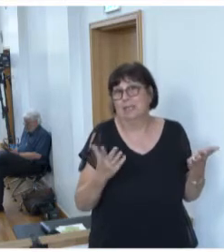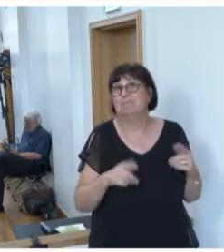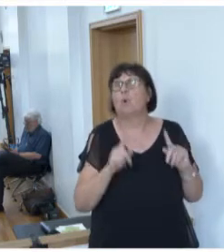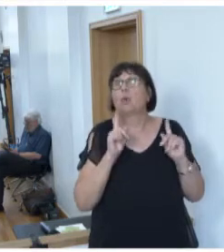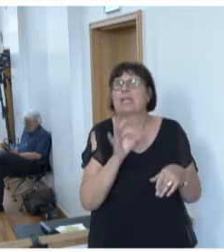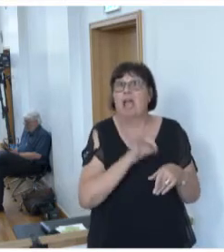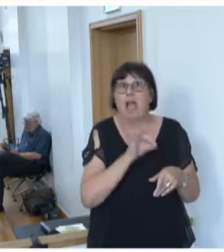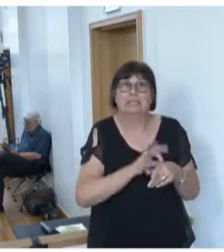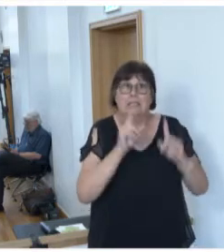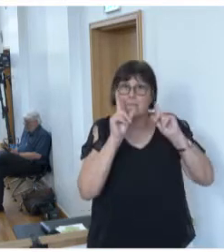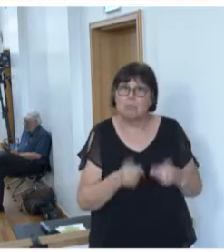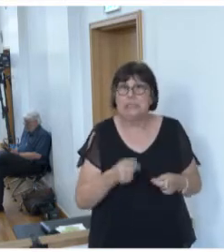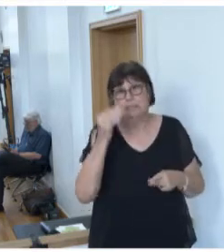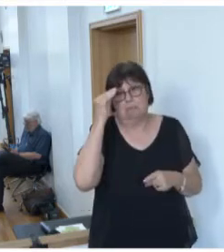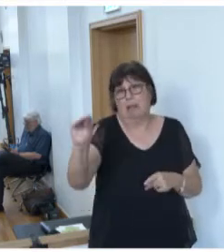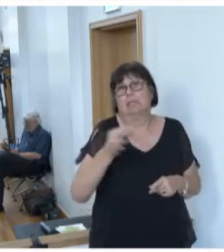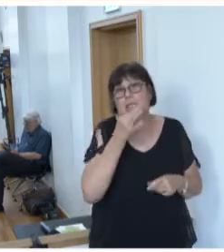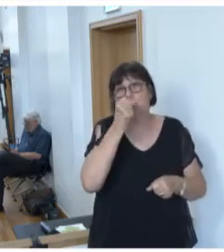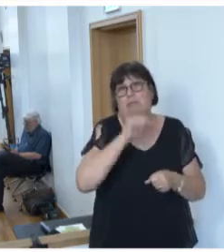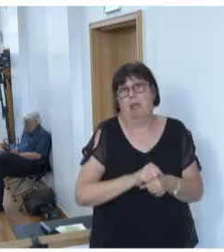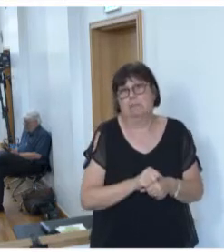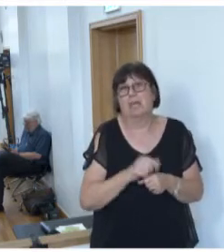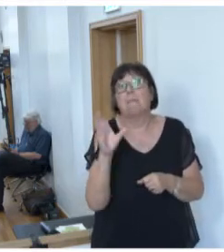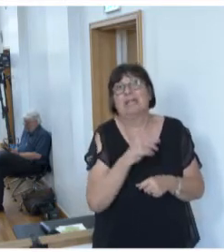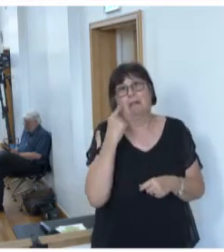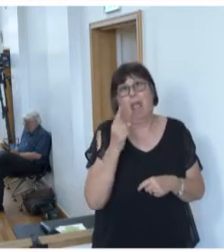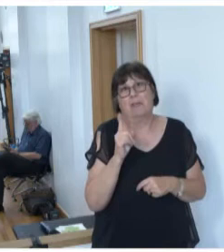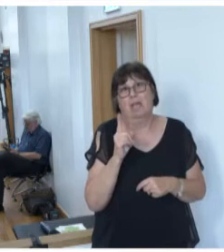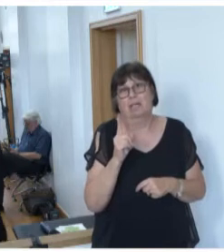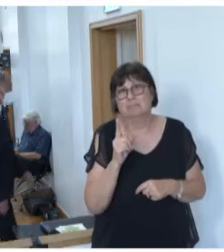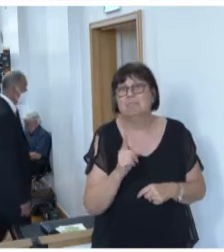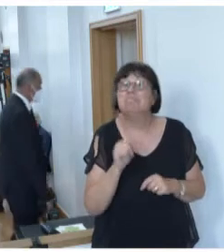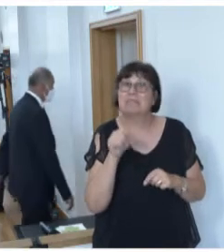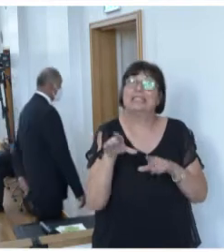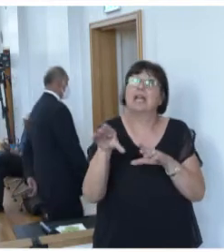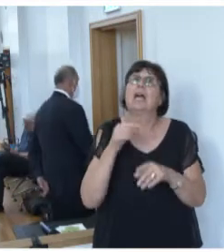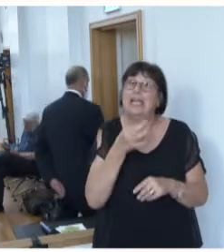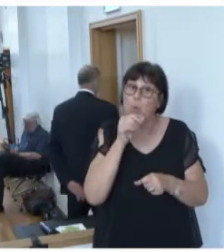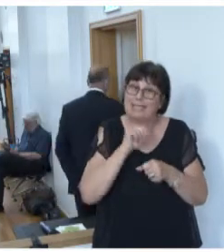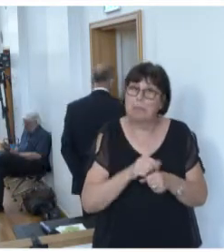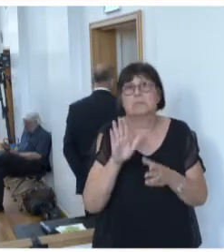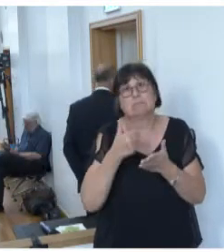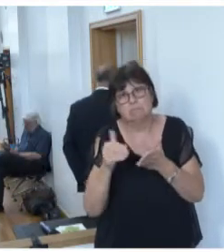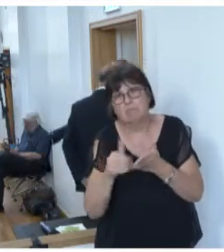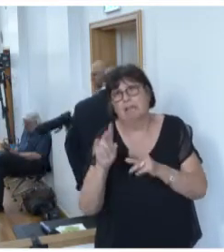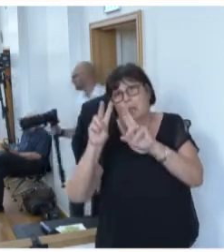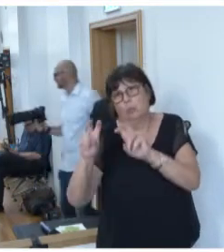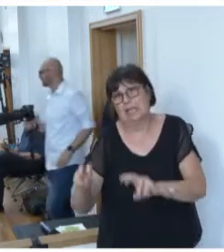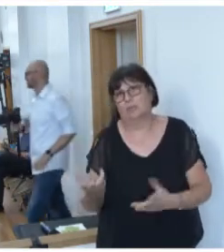Meldung mit Namensnennung an das Jugendamt zu tätigen. Dieses übernimmt dann die weitere Untersuchung und das Vorgehen.